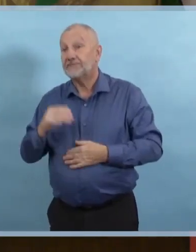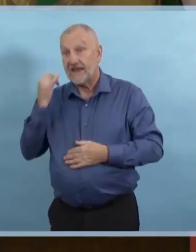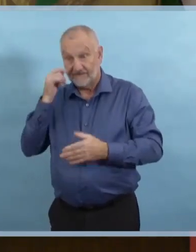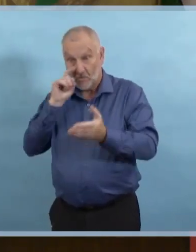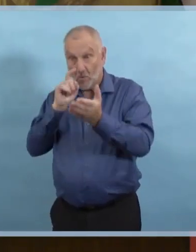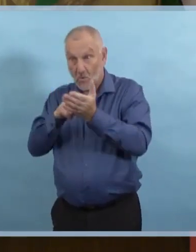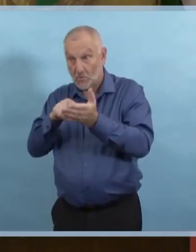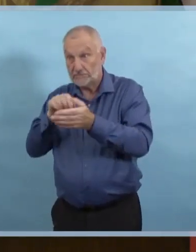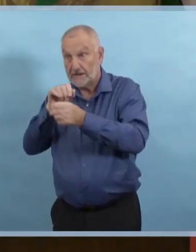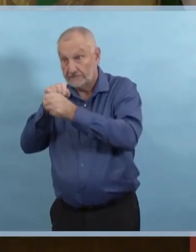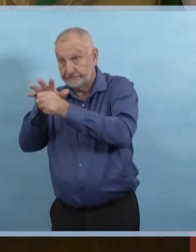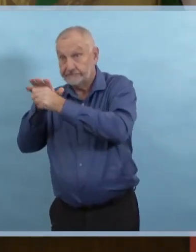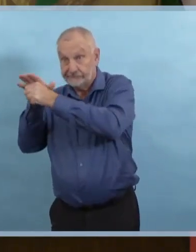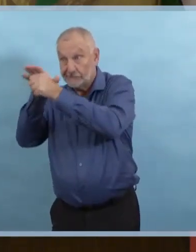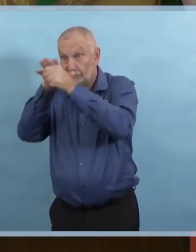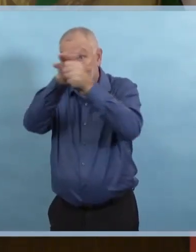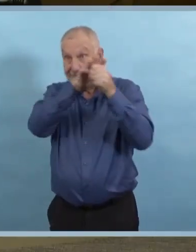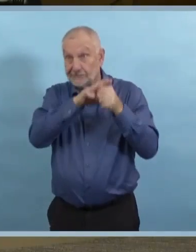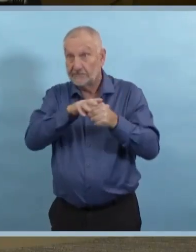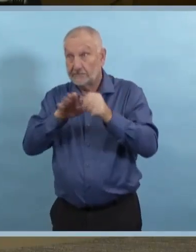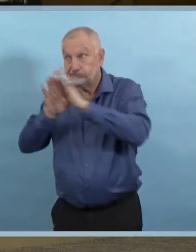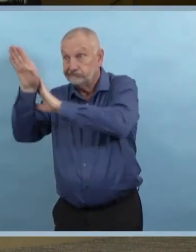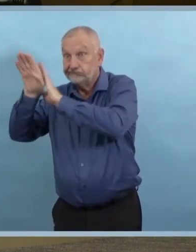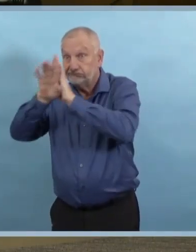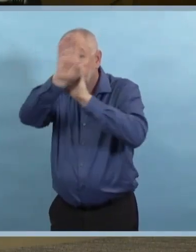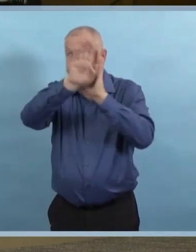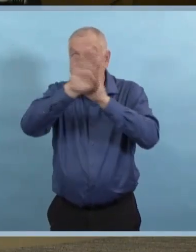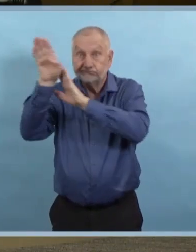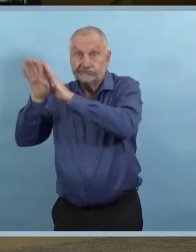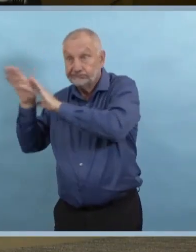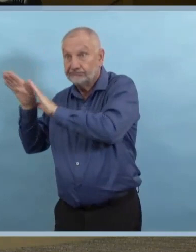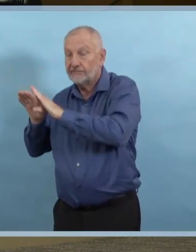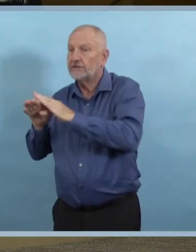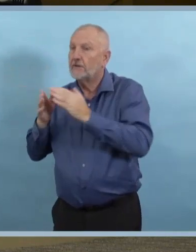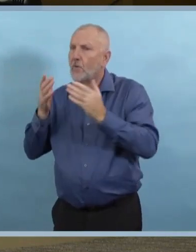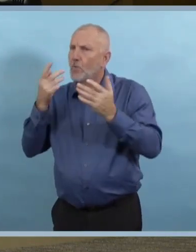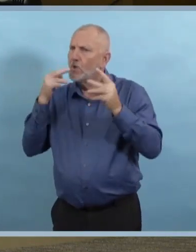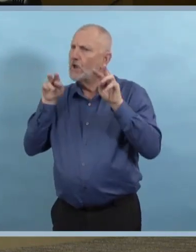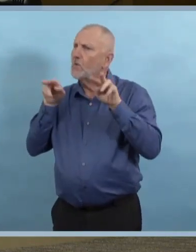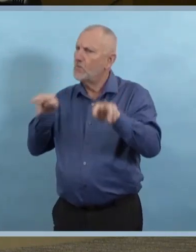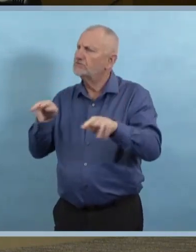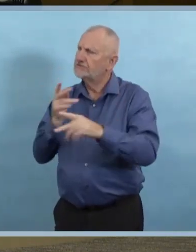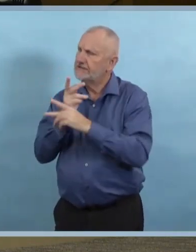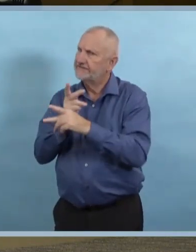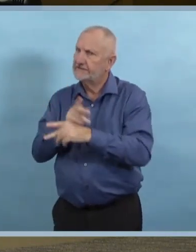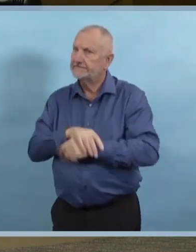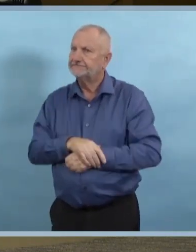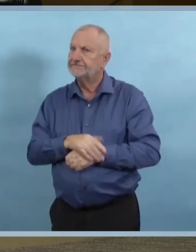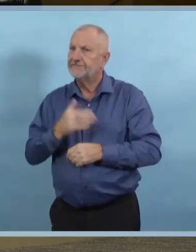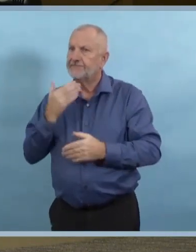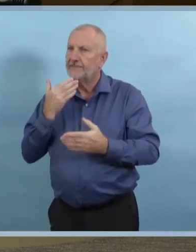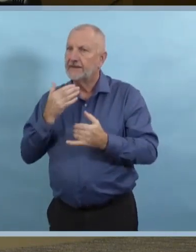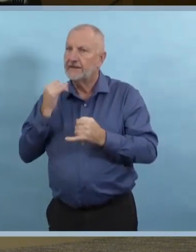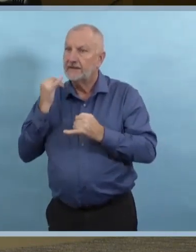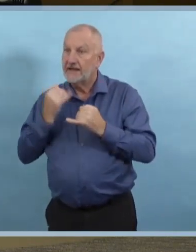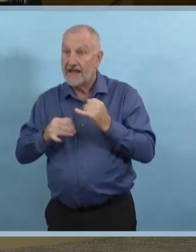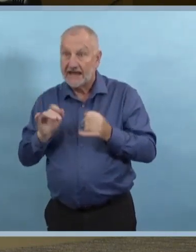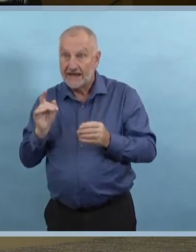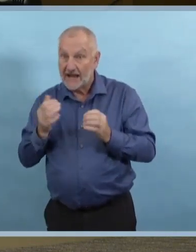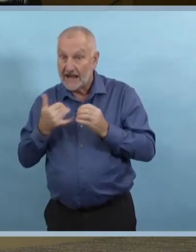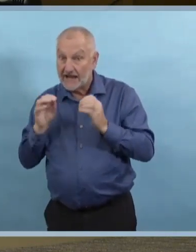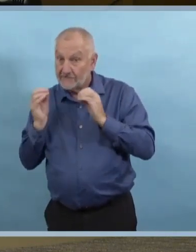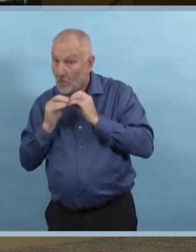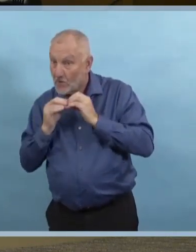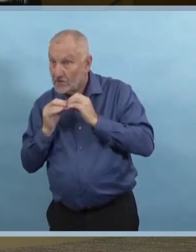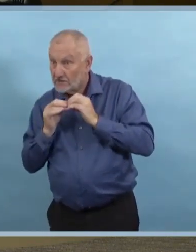Merci. Et dernièrement, est-ce qu'il y a d'autres cas à signaler à l'usine Exceldor, à Blumnorth ou